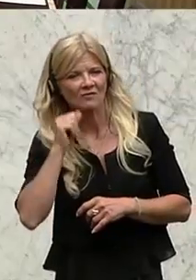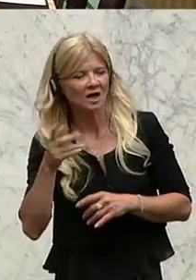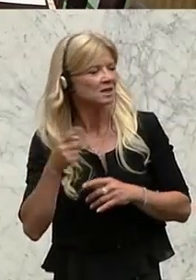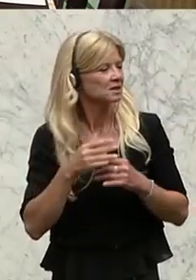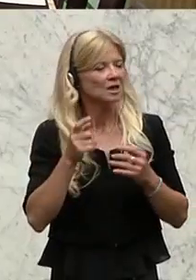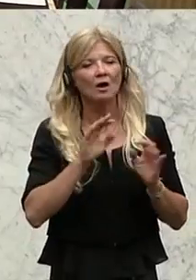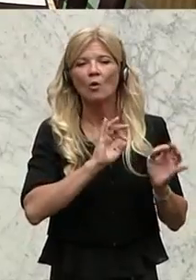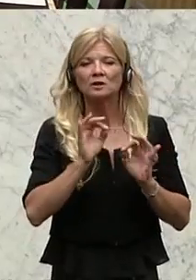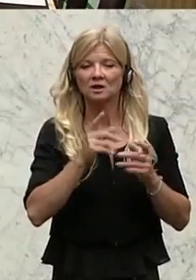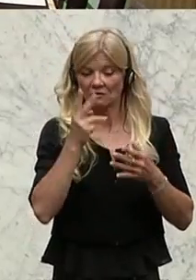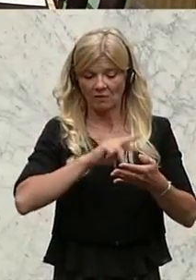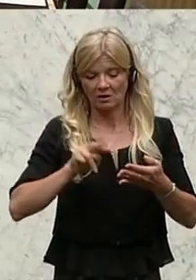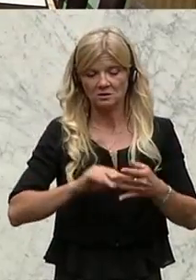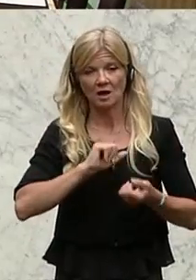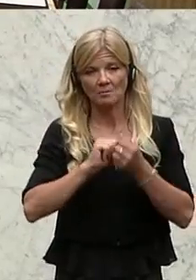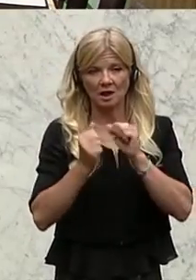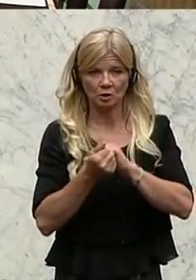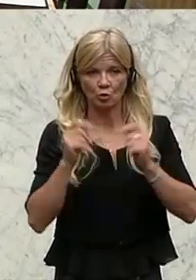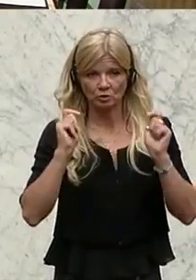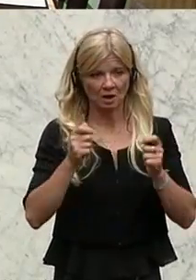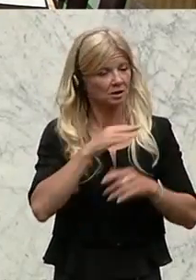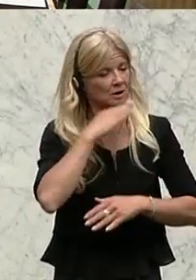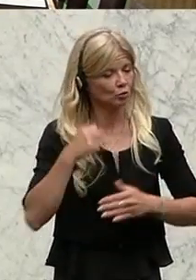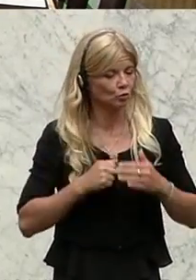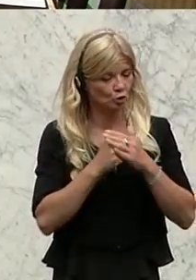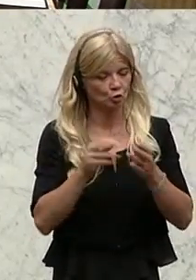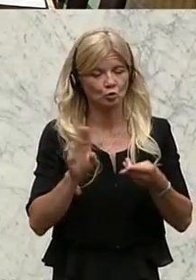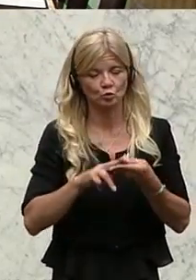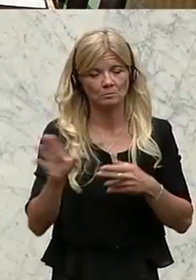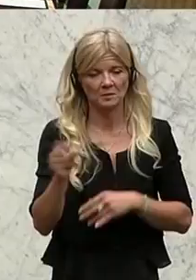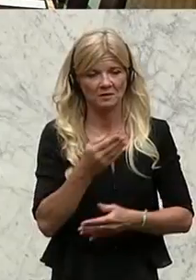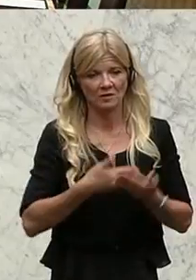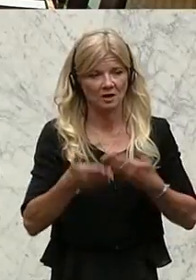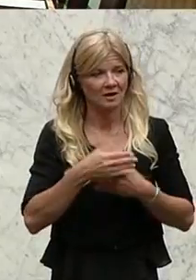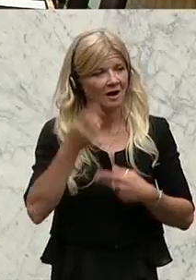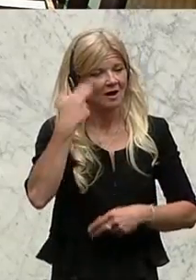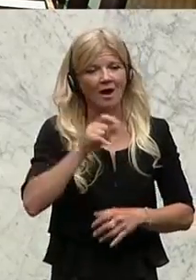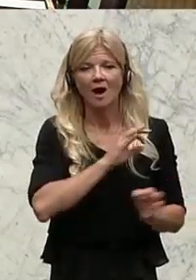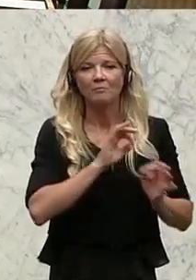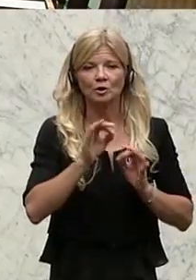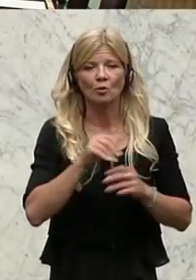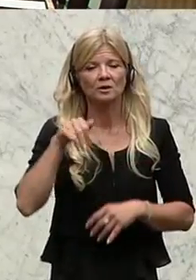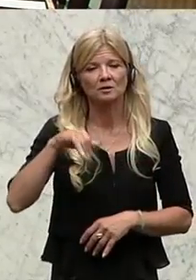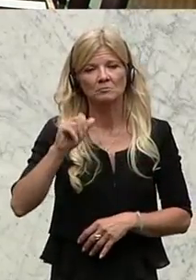Michael Pock, Umweltsprecher der NEOS. ... steht mit den Verhandlungen. Herr Abgeordneter Michael Pock als Nächster.